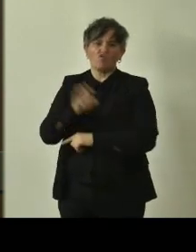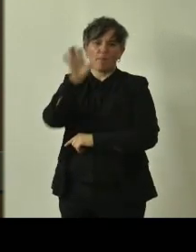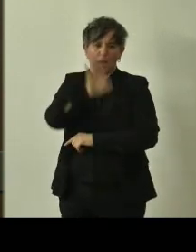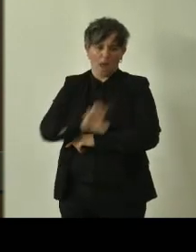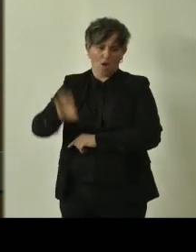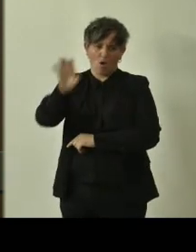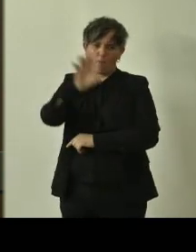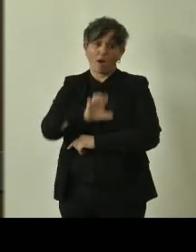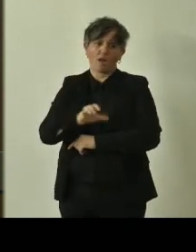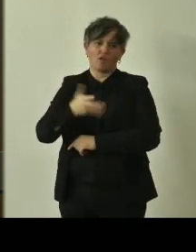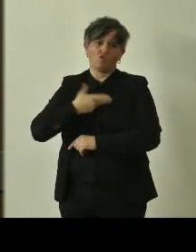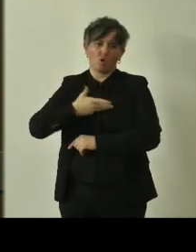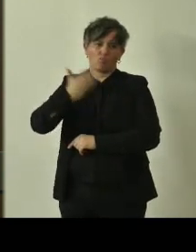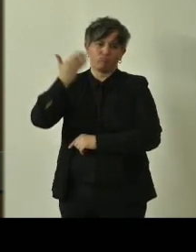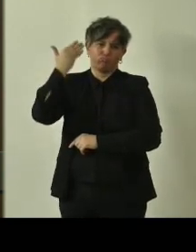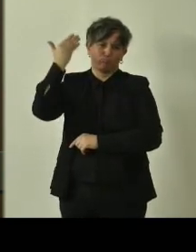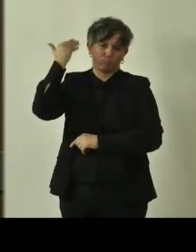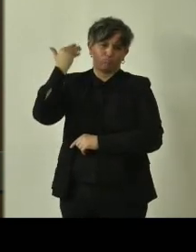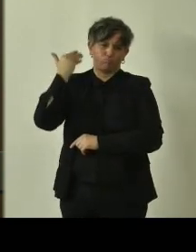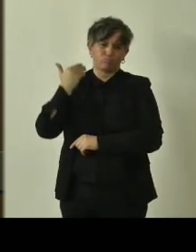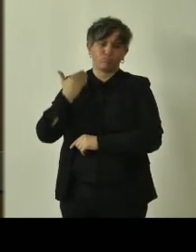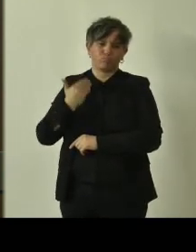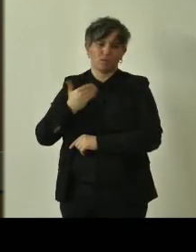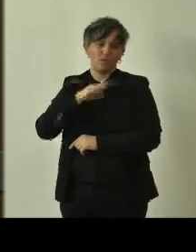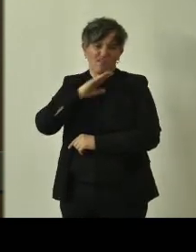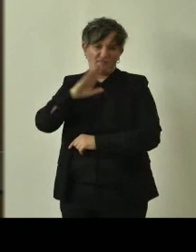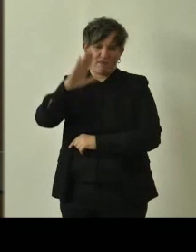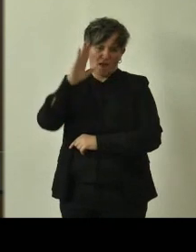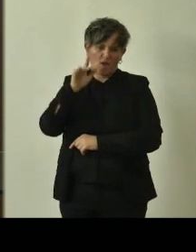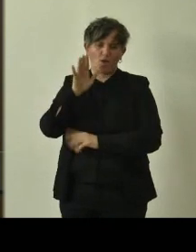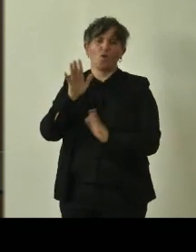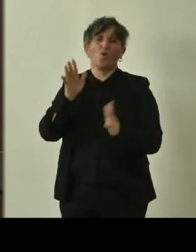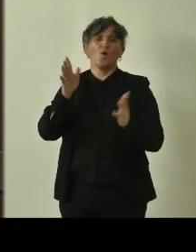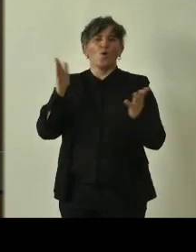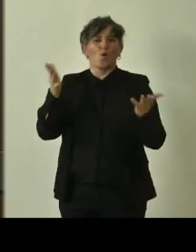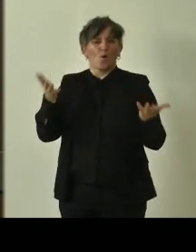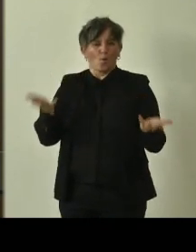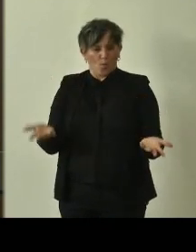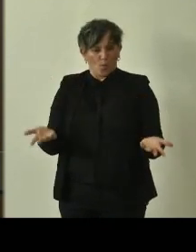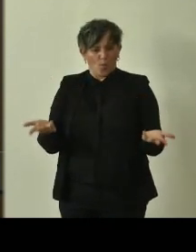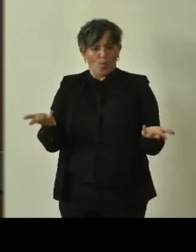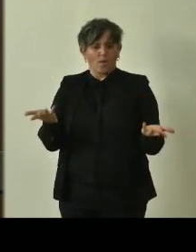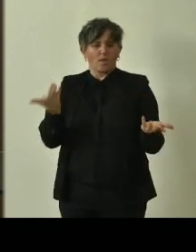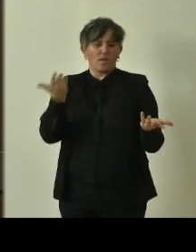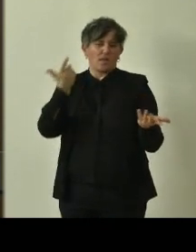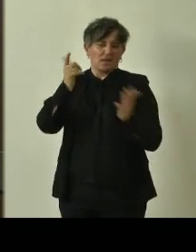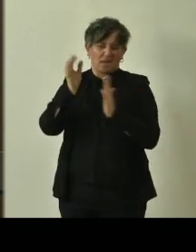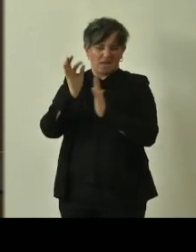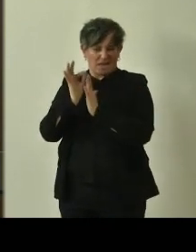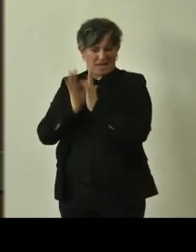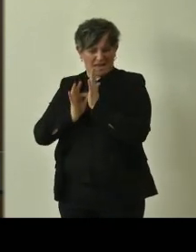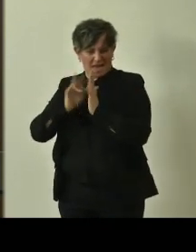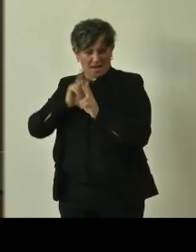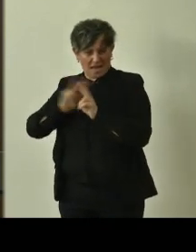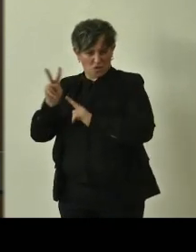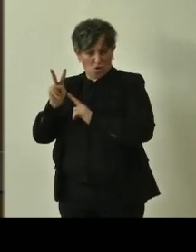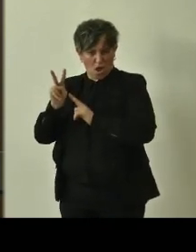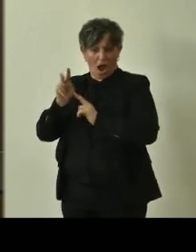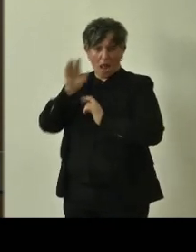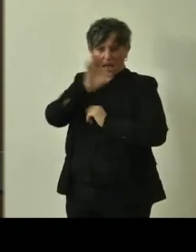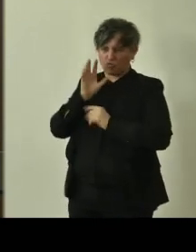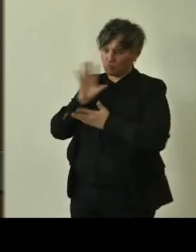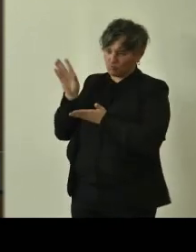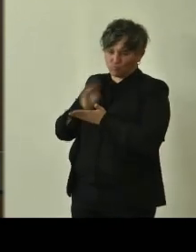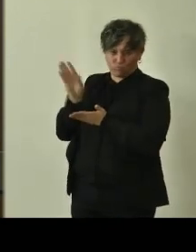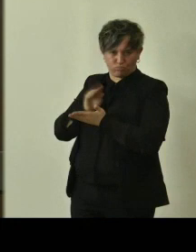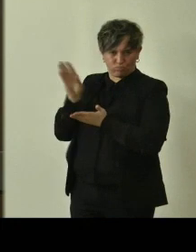monumentali, quindi dopo un processo di verifica con i criteri nazionali questi sono stati